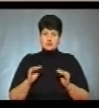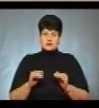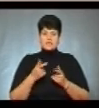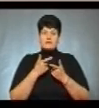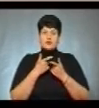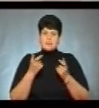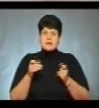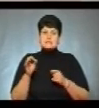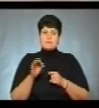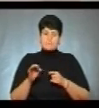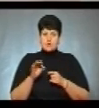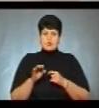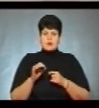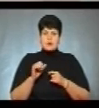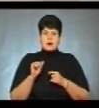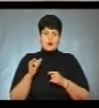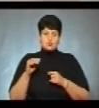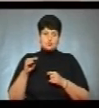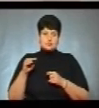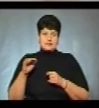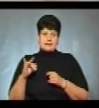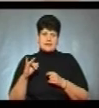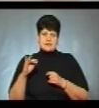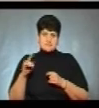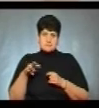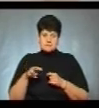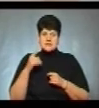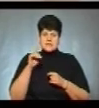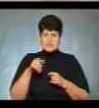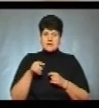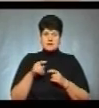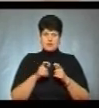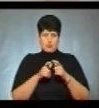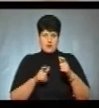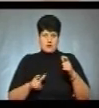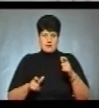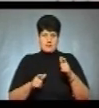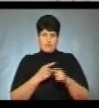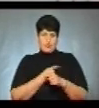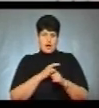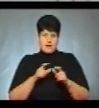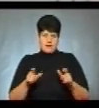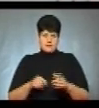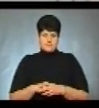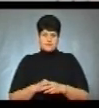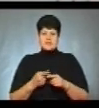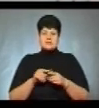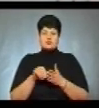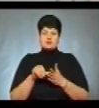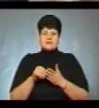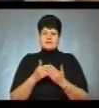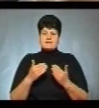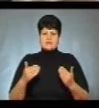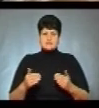інформацію про аутичні спектри, які є в дітей, ми знали завдяки буклетам в поліклініках. Це учасники виставки 5